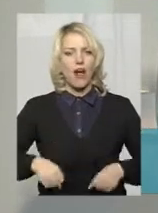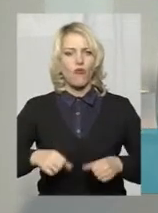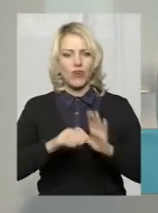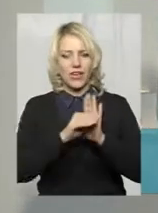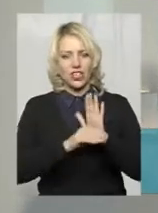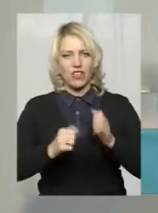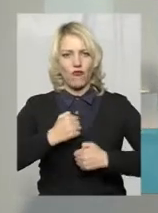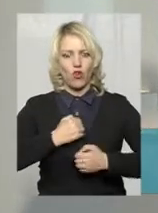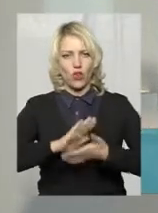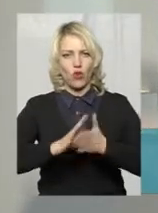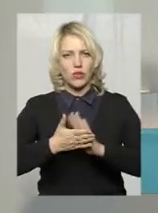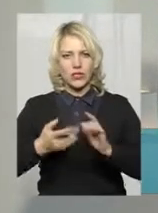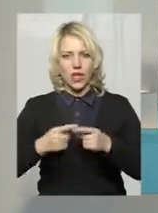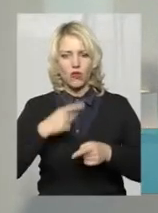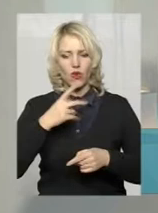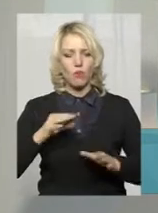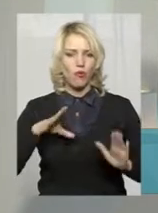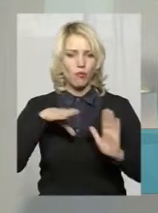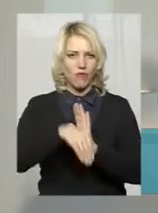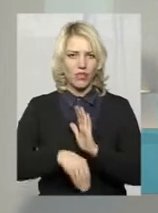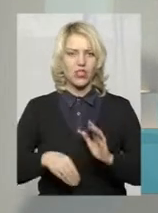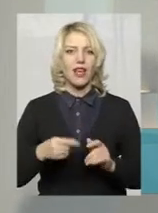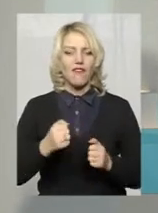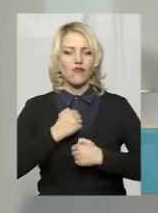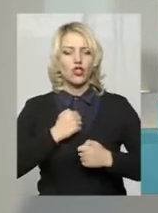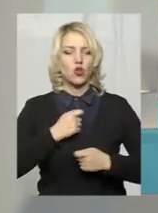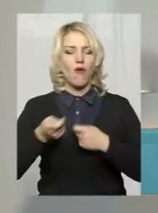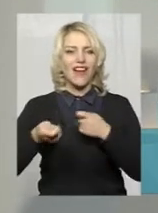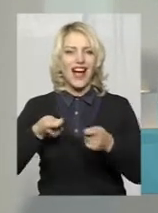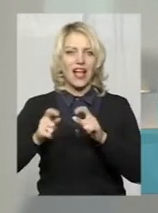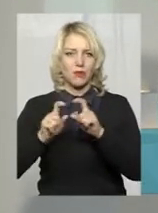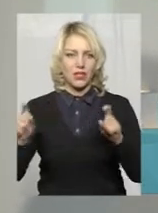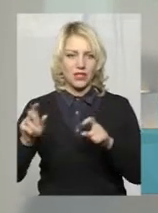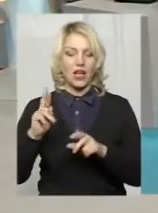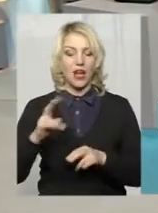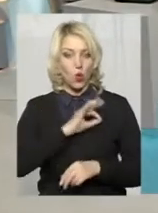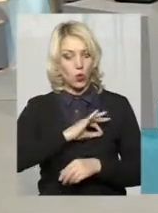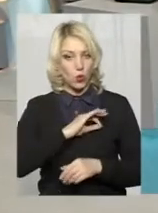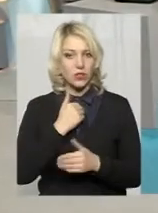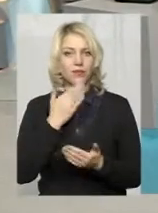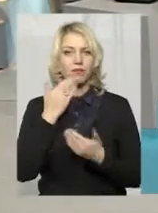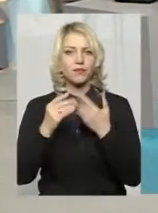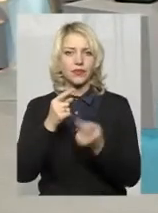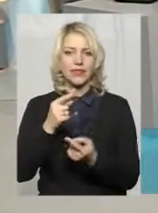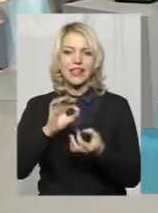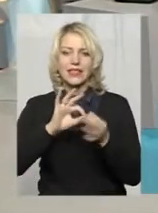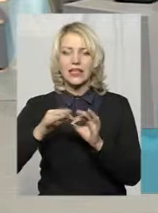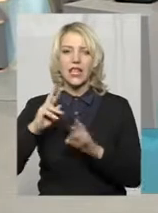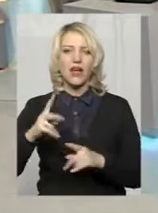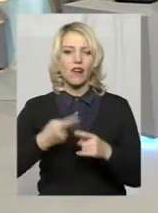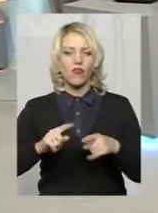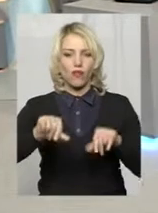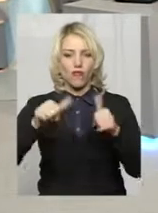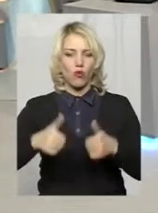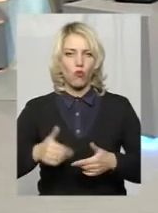стану йдеться про повноваження військових адміністрацій, як від юриста, хотілося б детальніше дізнатися, як вони формуються.